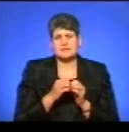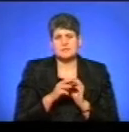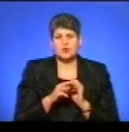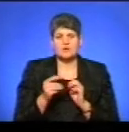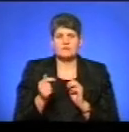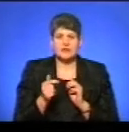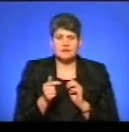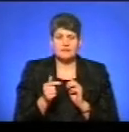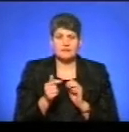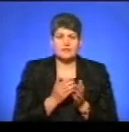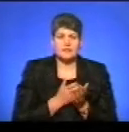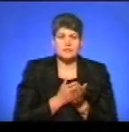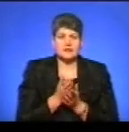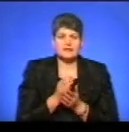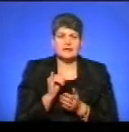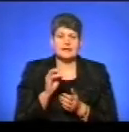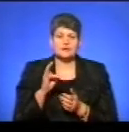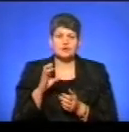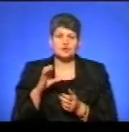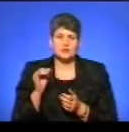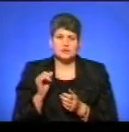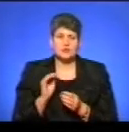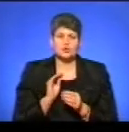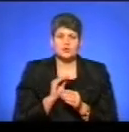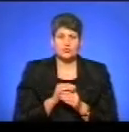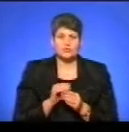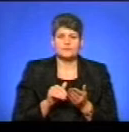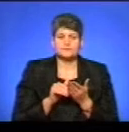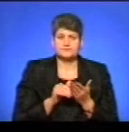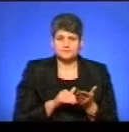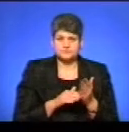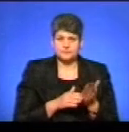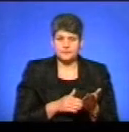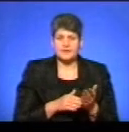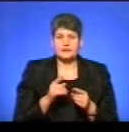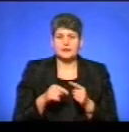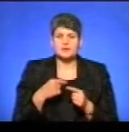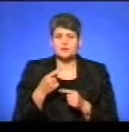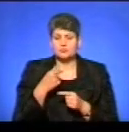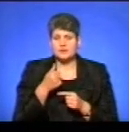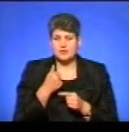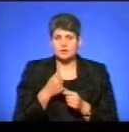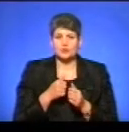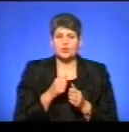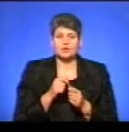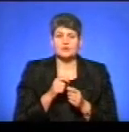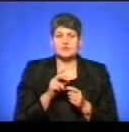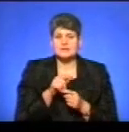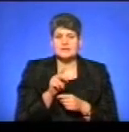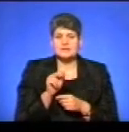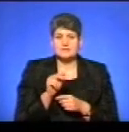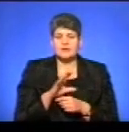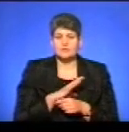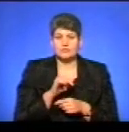направляється на інсулінну зарахунку на додаткові субвенції. От на наступний рік до контрольної цифри, яка